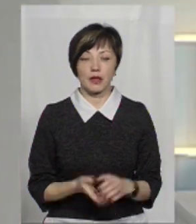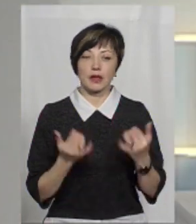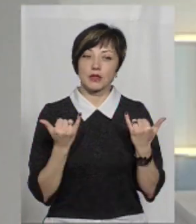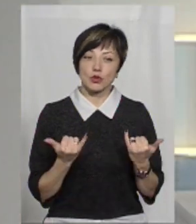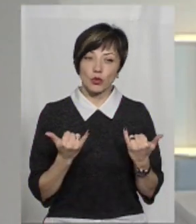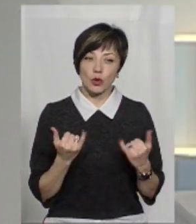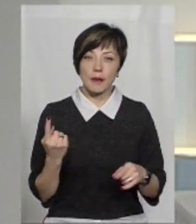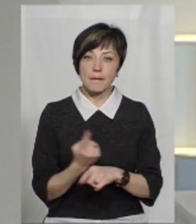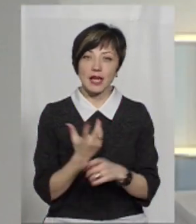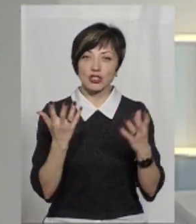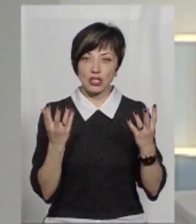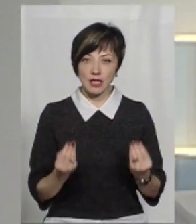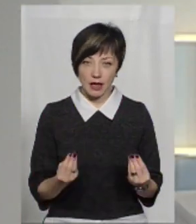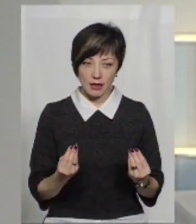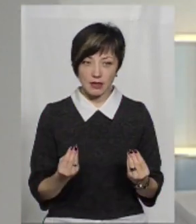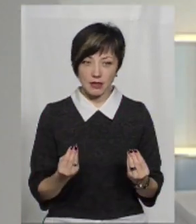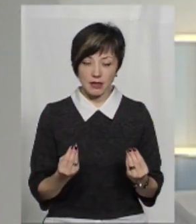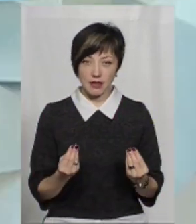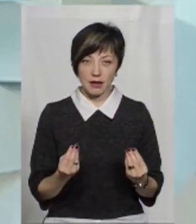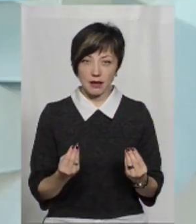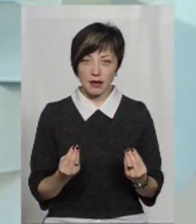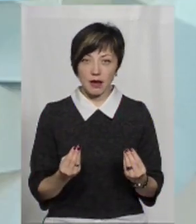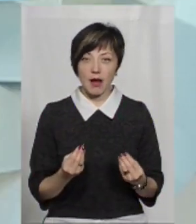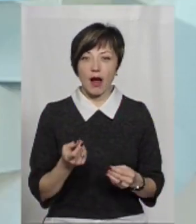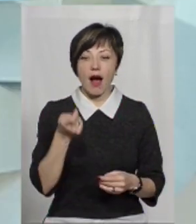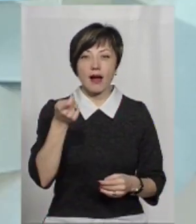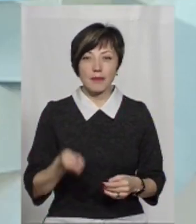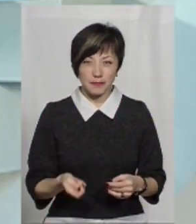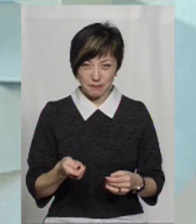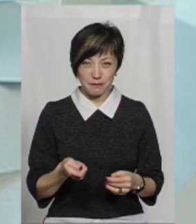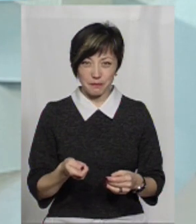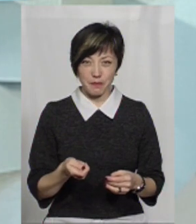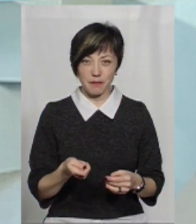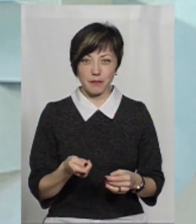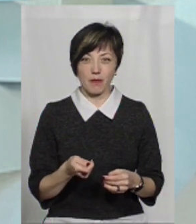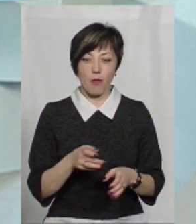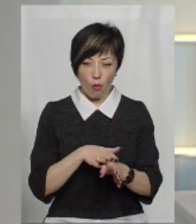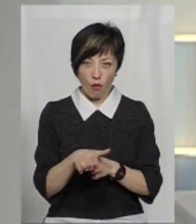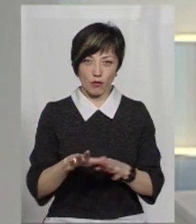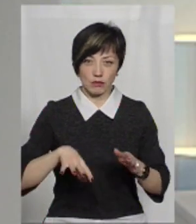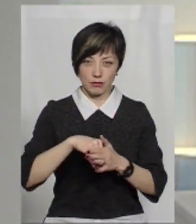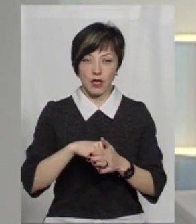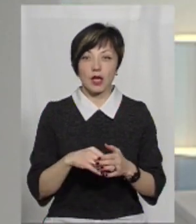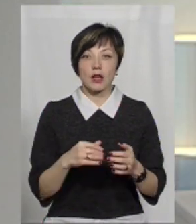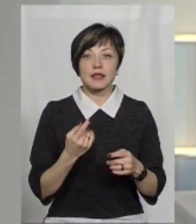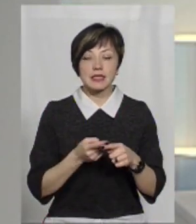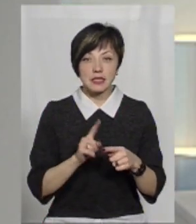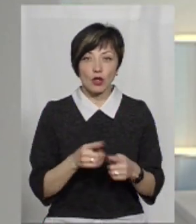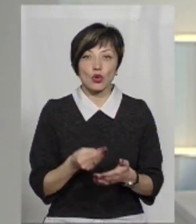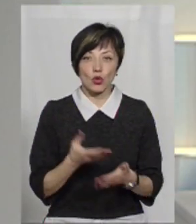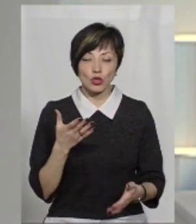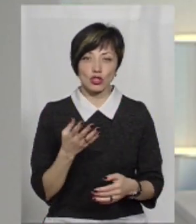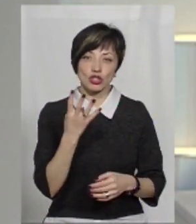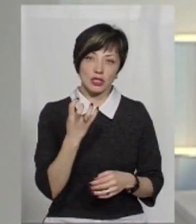Сьогодні перший день розмитнення, без того понижуючого коефіцієнту на акциз. в сюжеті чули від вас, що це обійдеться